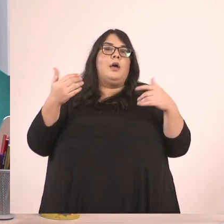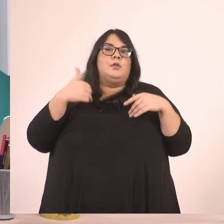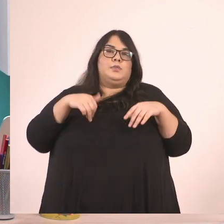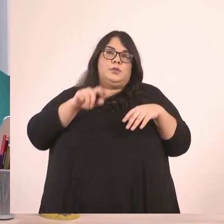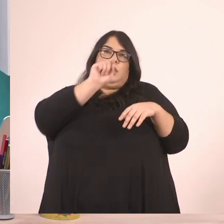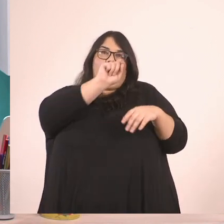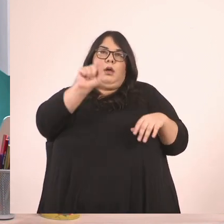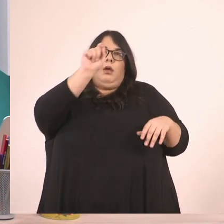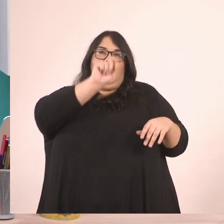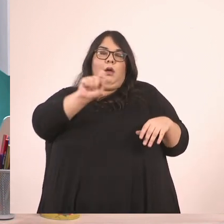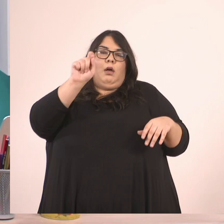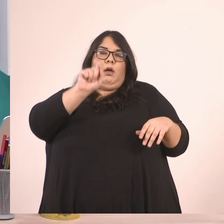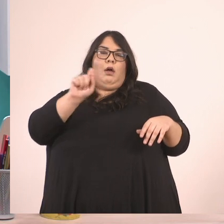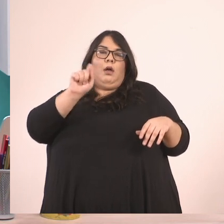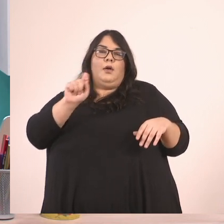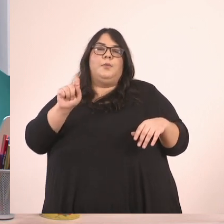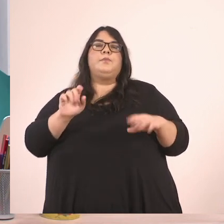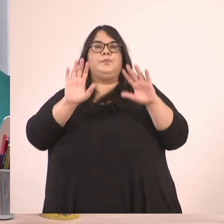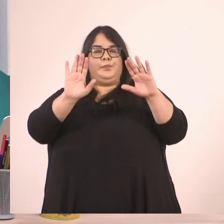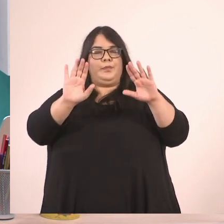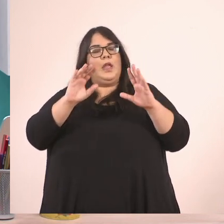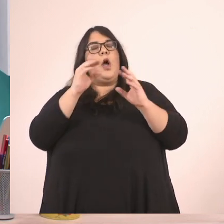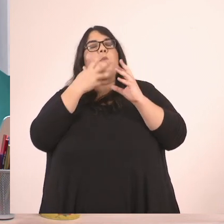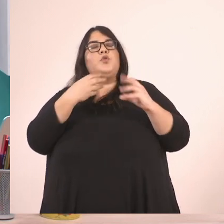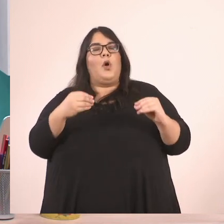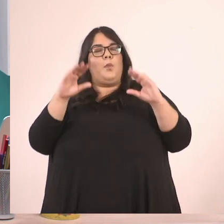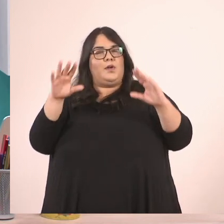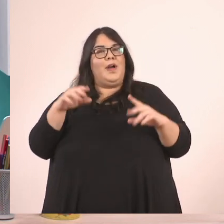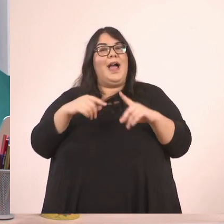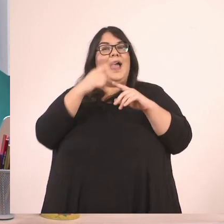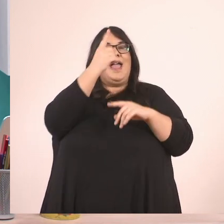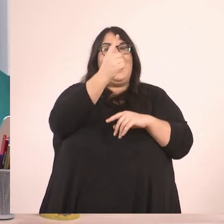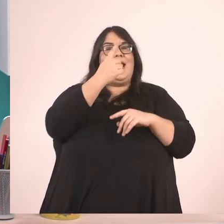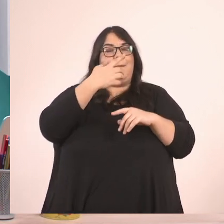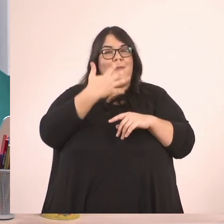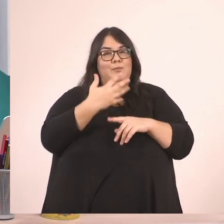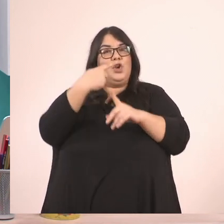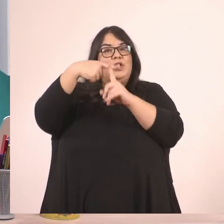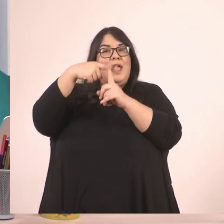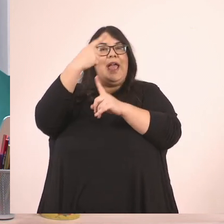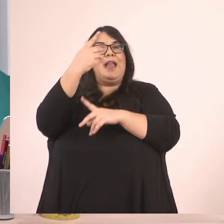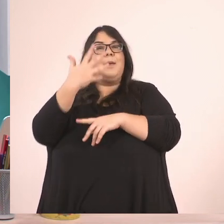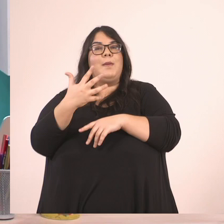να κάνουμε τη διαδικασία αυτή ώστε κάθε φορές Ας βάλουμε, ας συμπληρώσουμε μια πεντάδα από το ένα πέμπτο